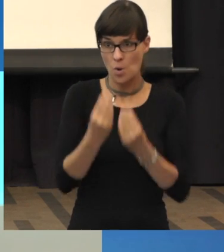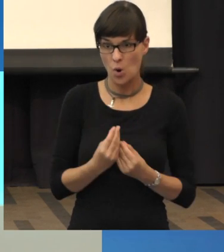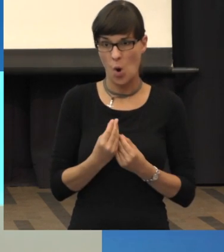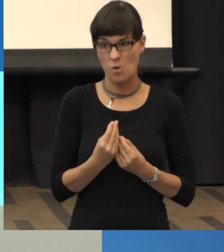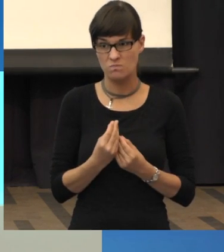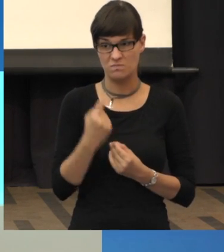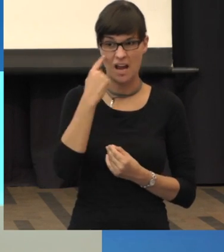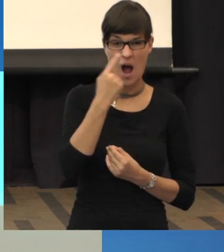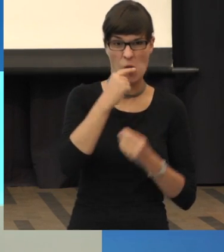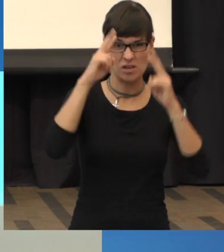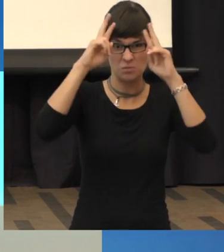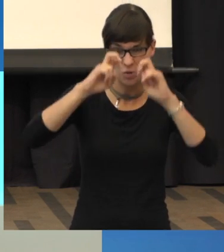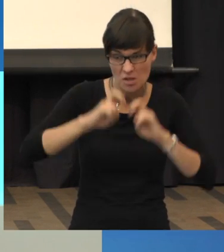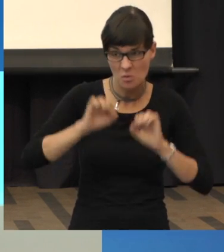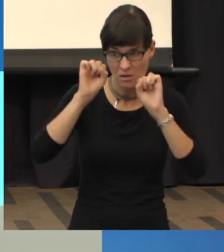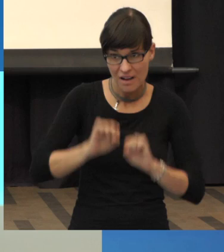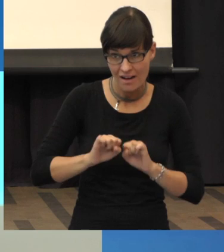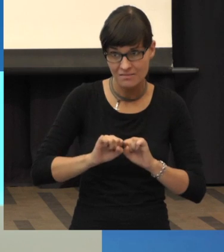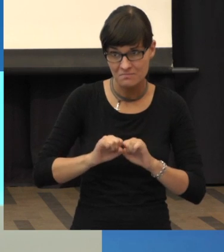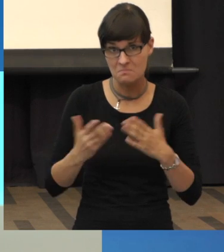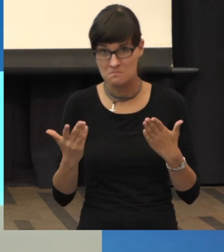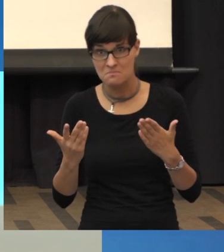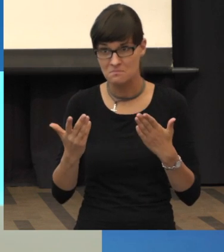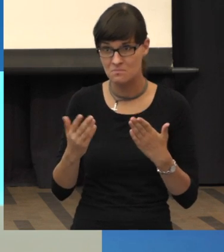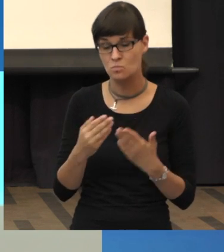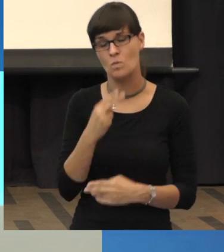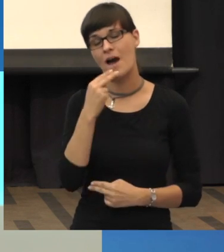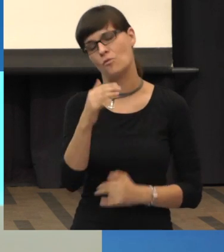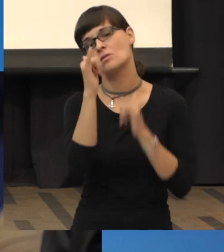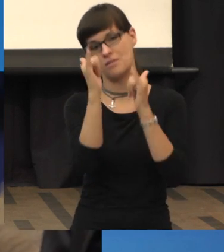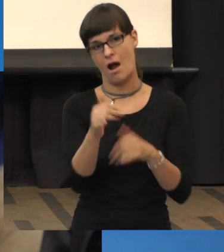man die Behandlung machen darf bei Organtransplantationen, würde ich sagen, ja.